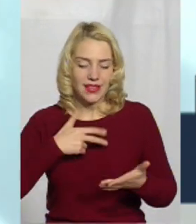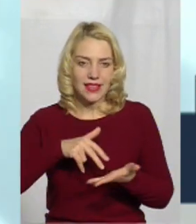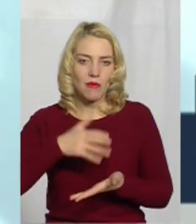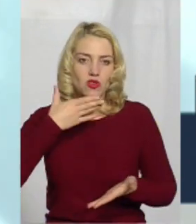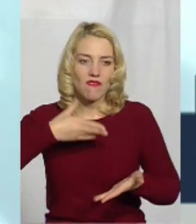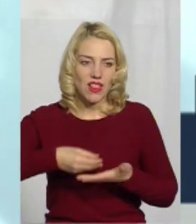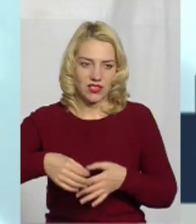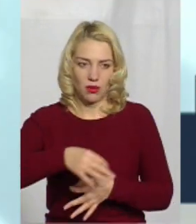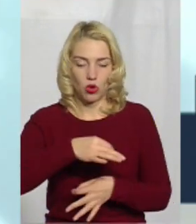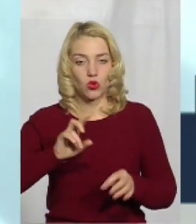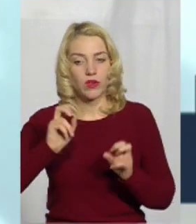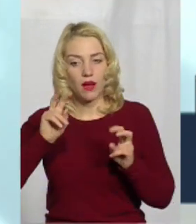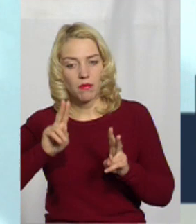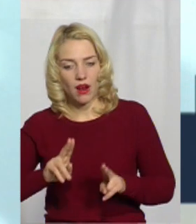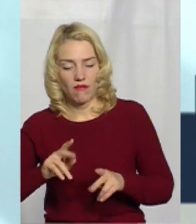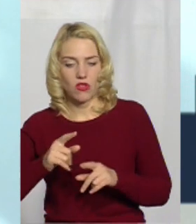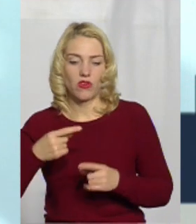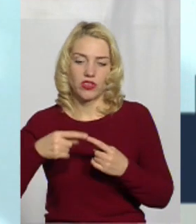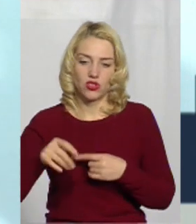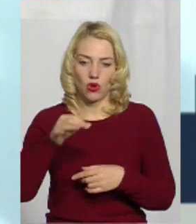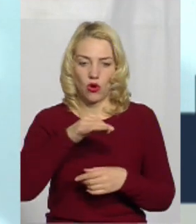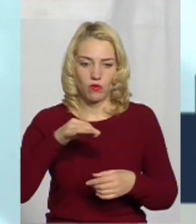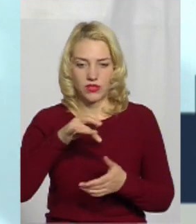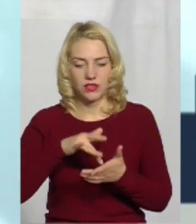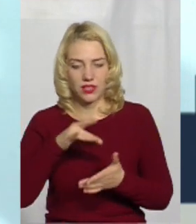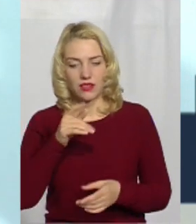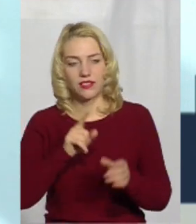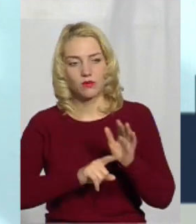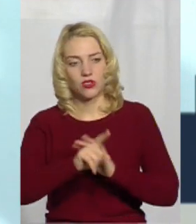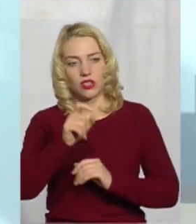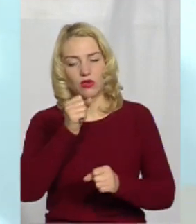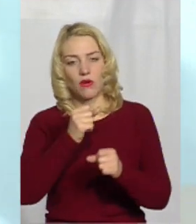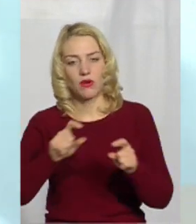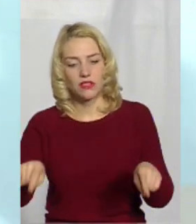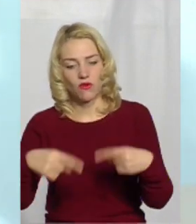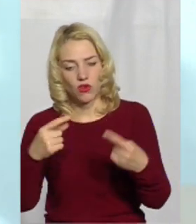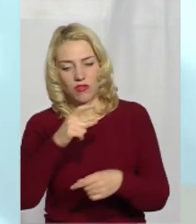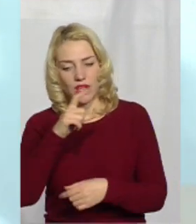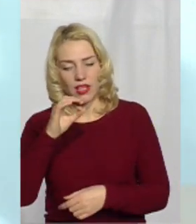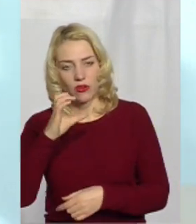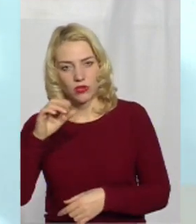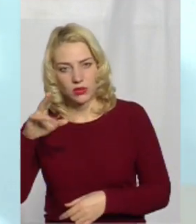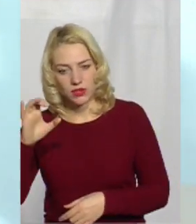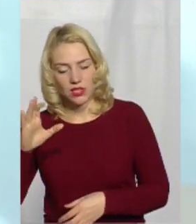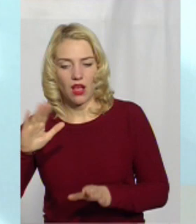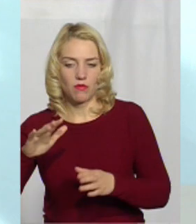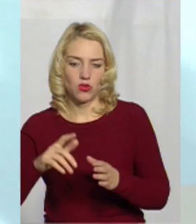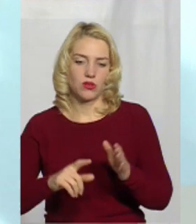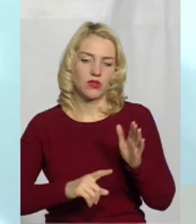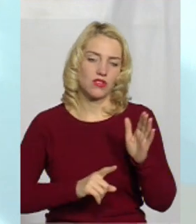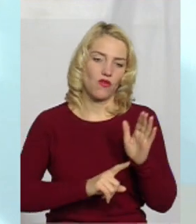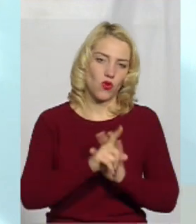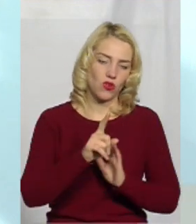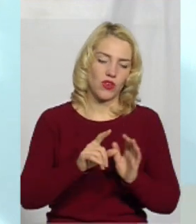проєктом, бо, як правило, інші обласні центри, вони спочатку створювали хосписи, а потім при них вже створювали виїзну бригаду. Ми пішли